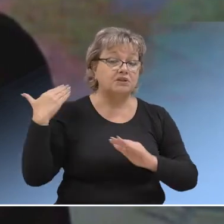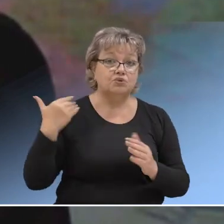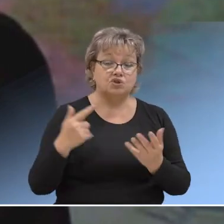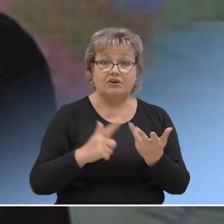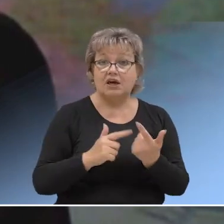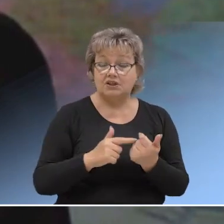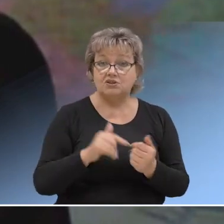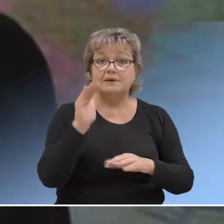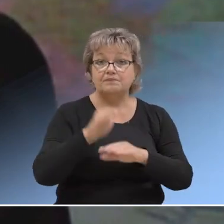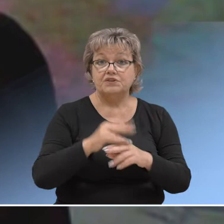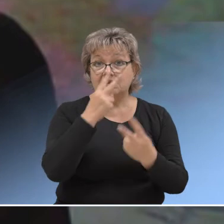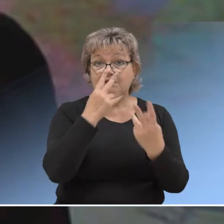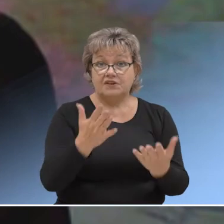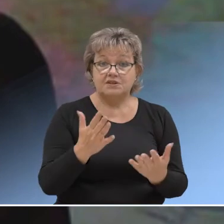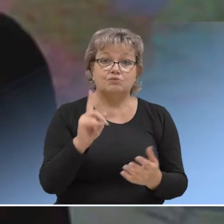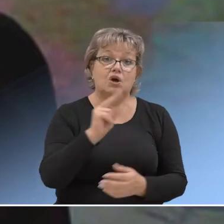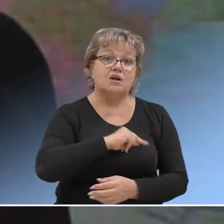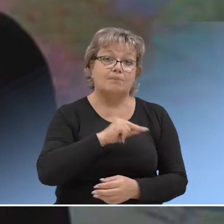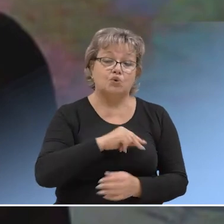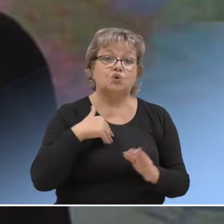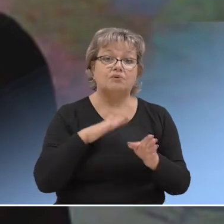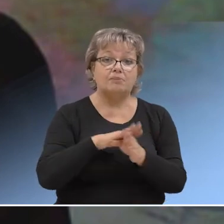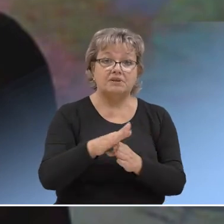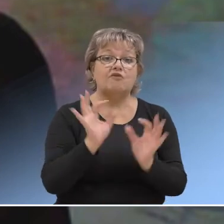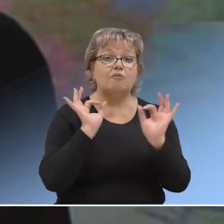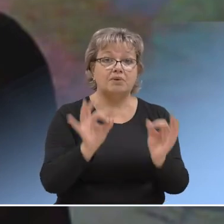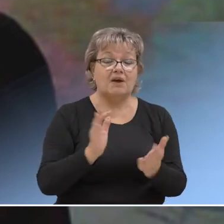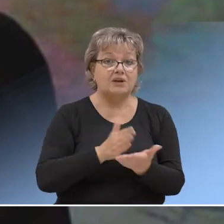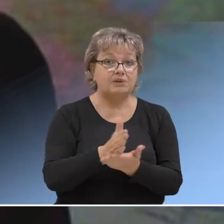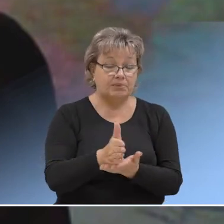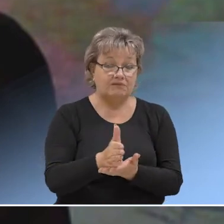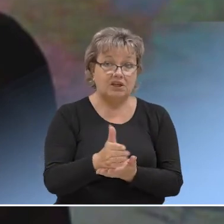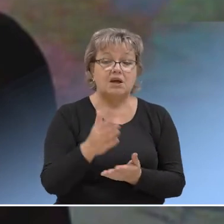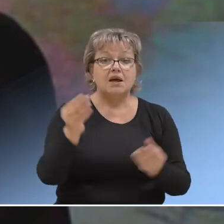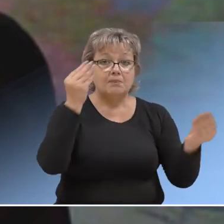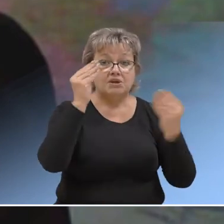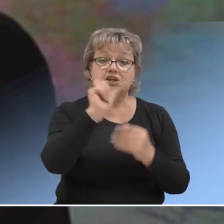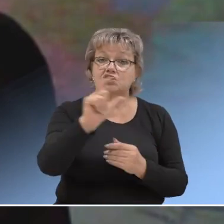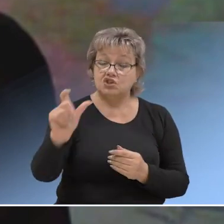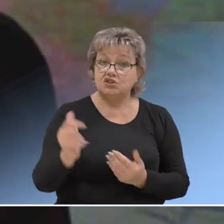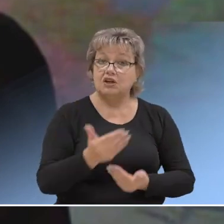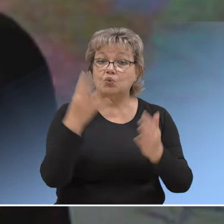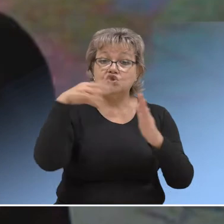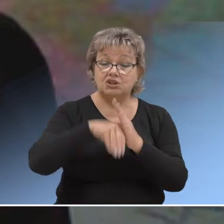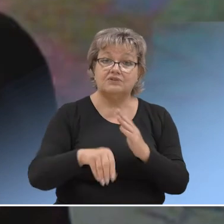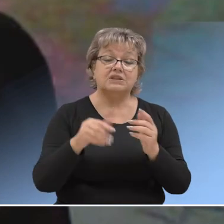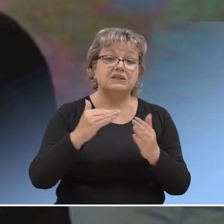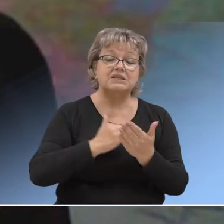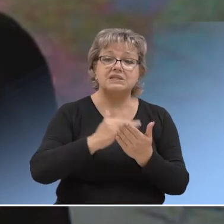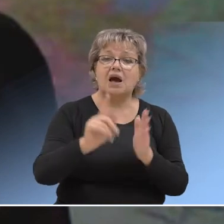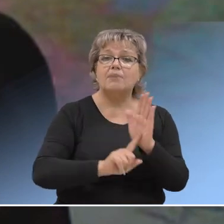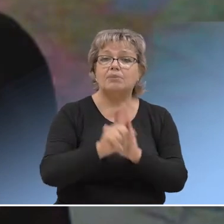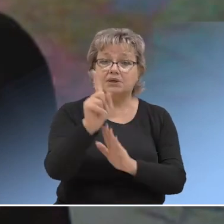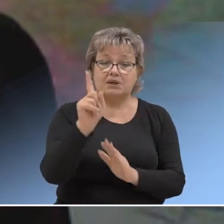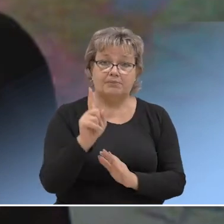количества. И очевидно видим, что работу мы ведем в правильном направлении. И самое главное, мнение жителей учитывается на самом